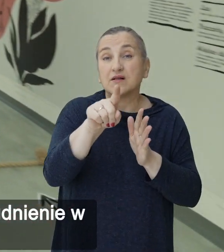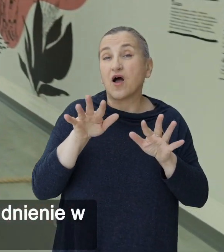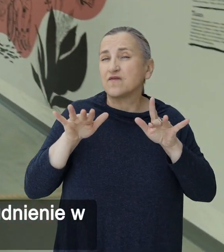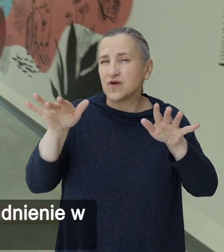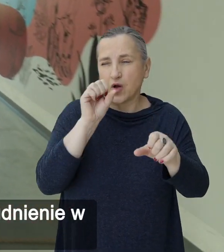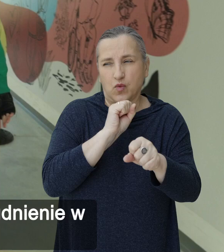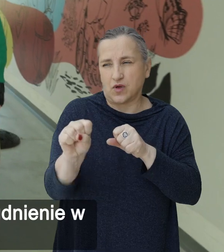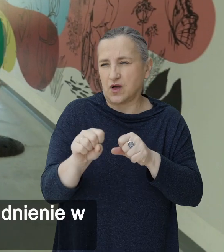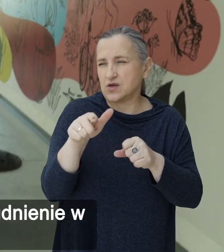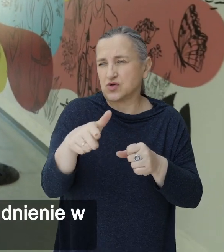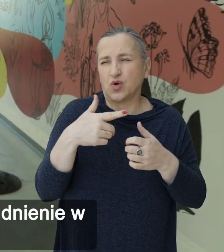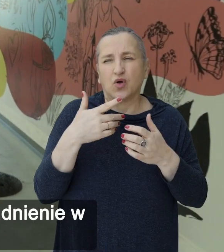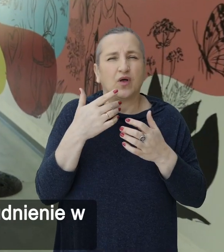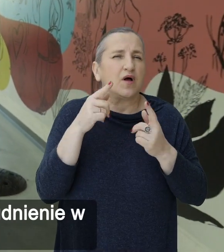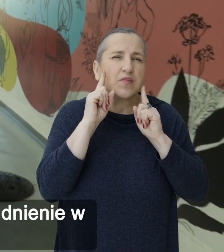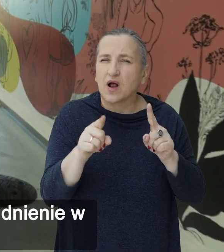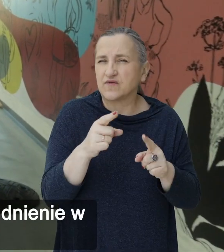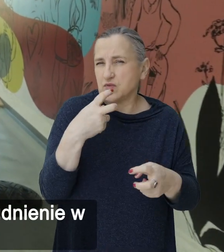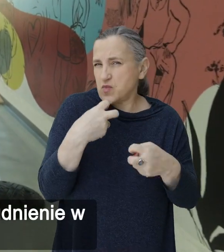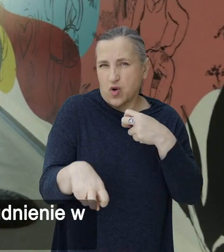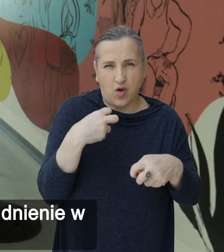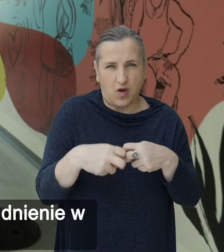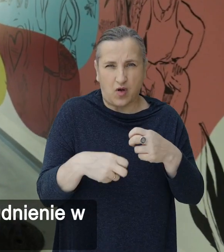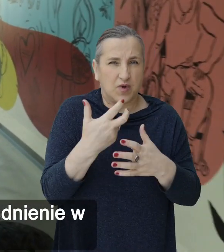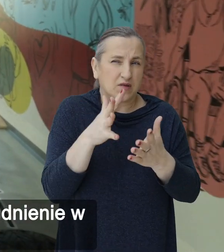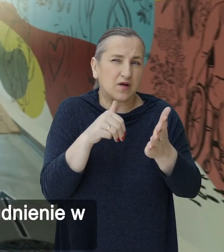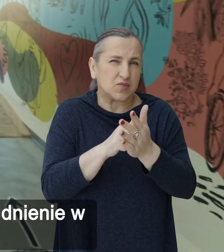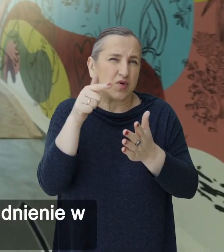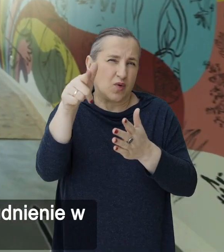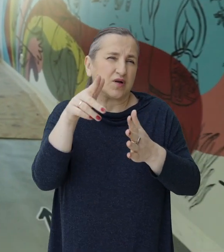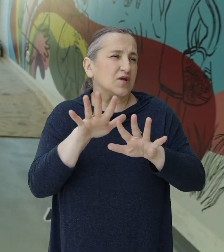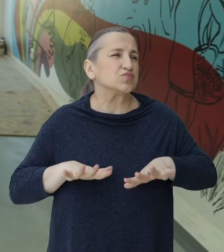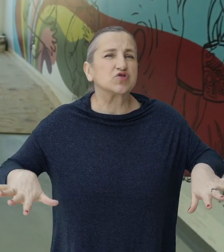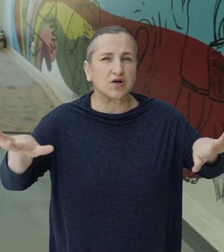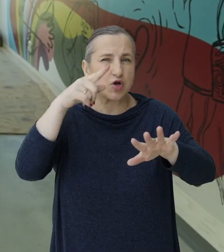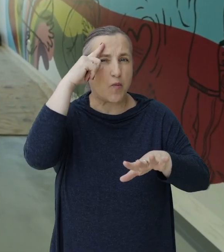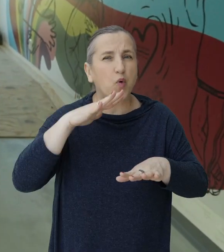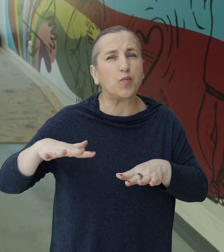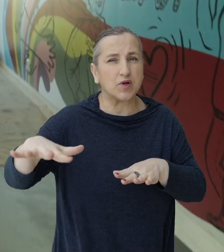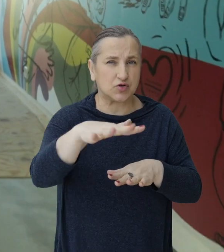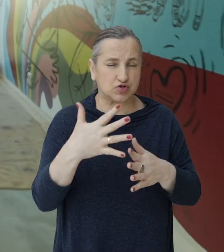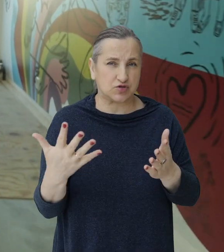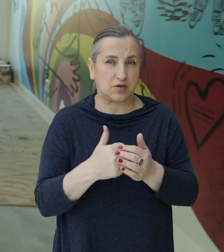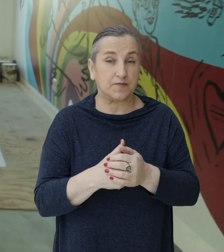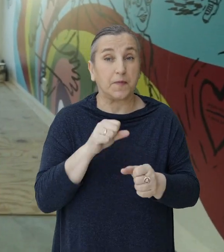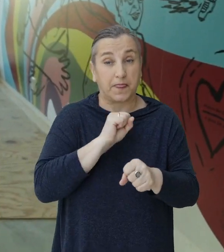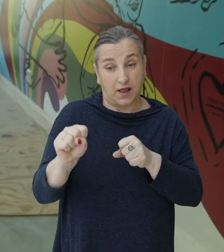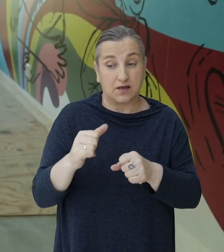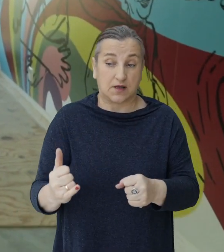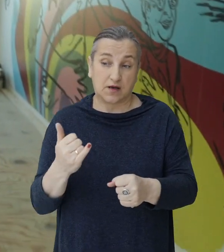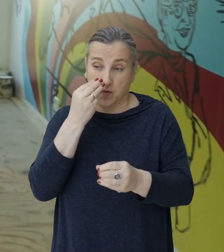stanowią bardzo duże utrudnienie w przestrzeni publicznej. Jest podjazd